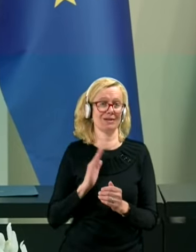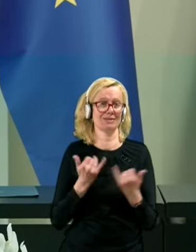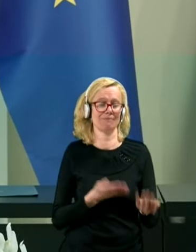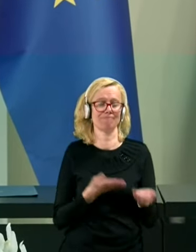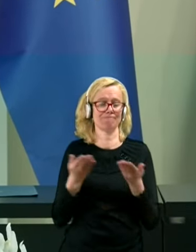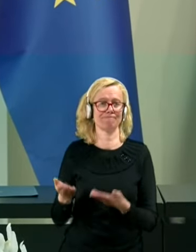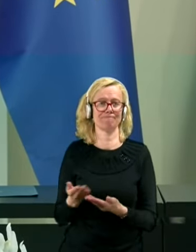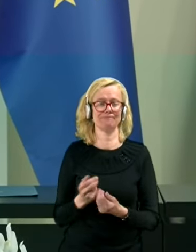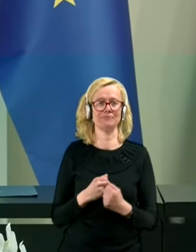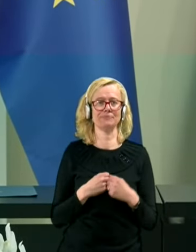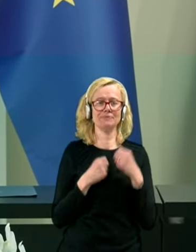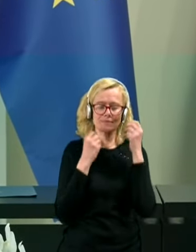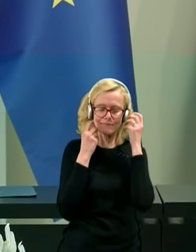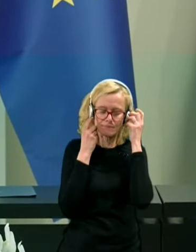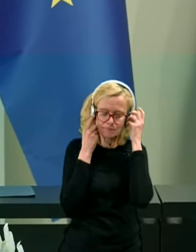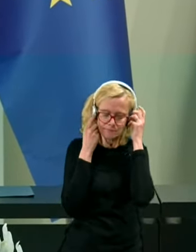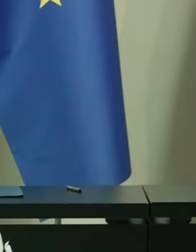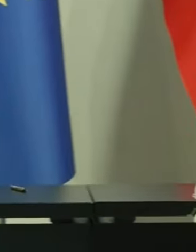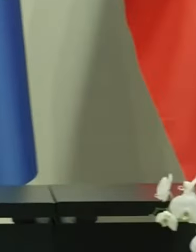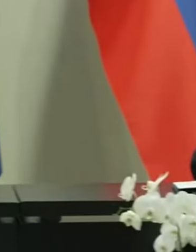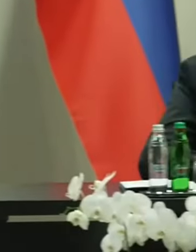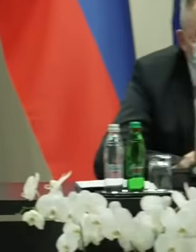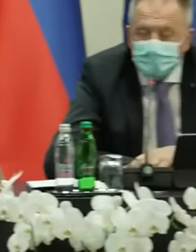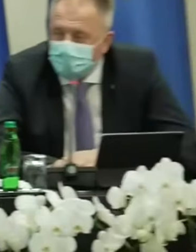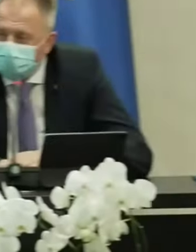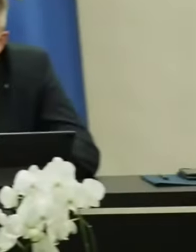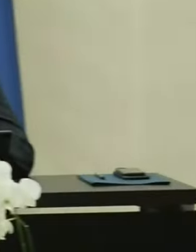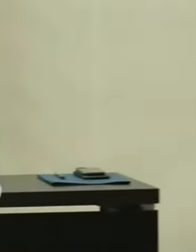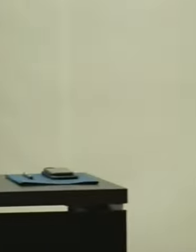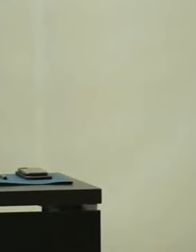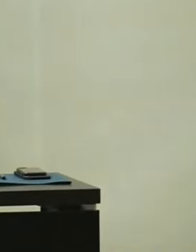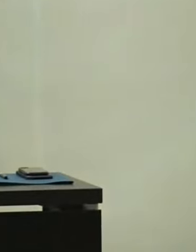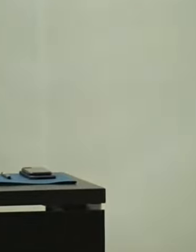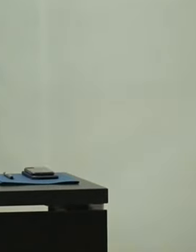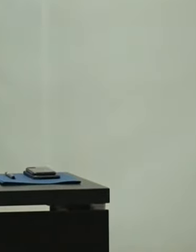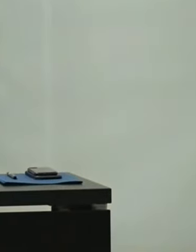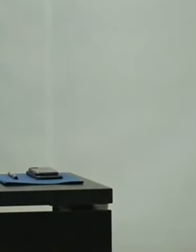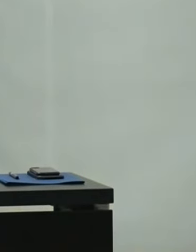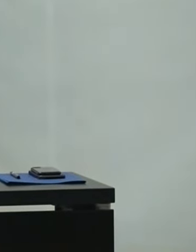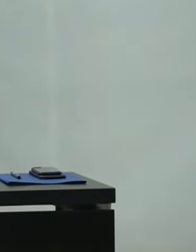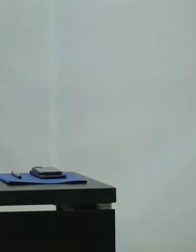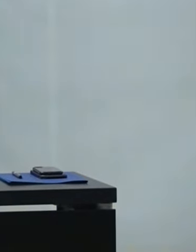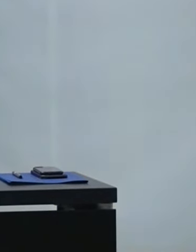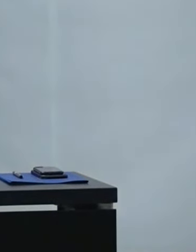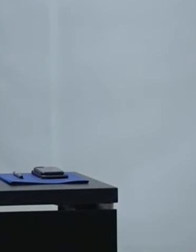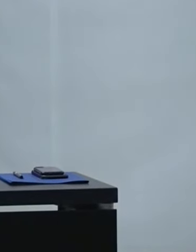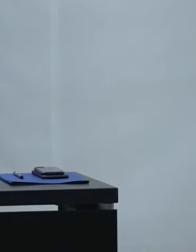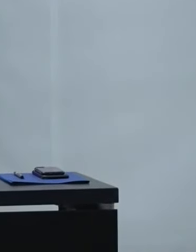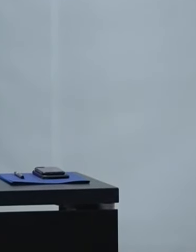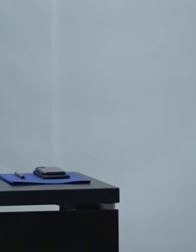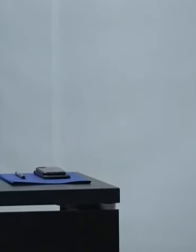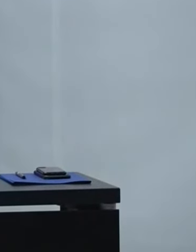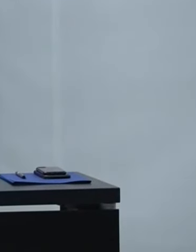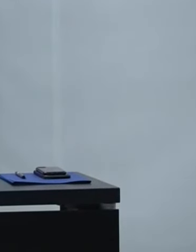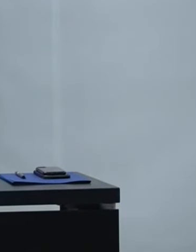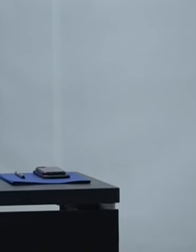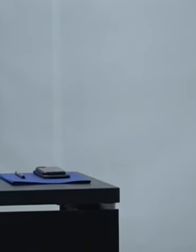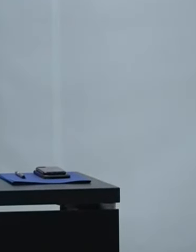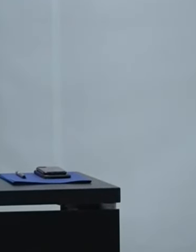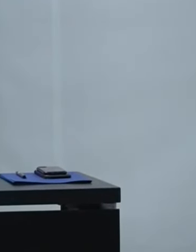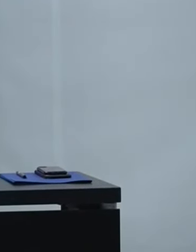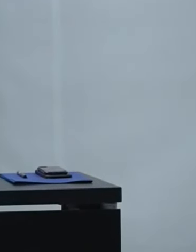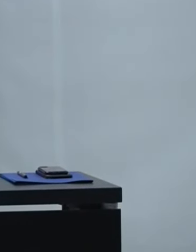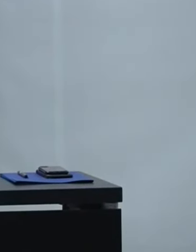pod predsedniku vlade, gospodu Počivavški. Ja, hvala za besedo, predsednik. Lepo pozdravljene, državljanke,